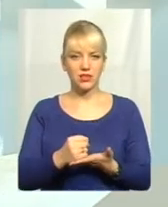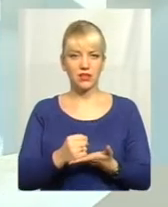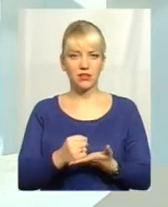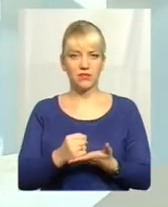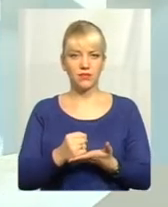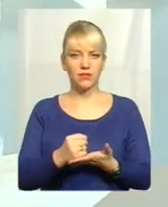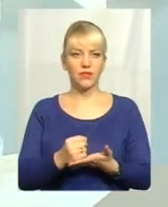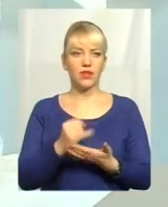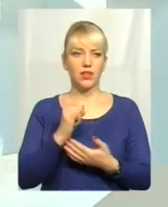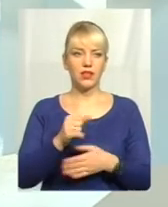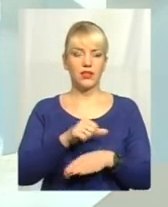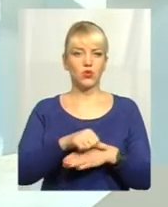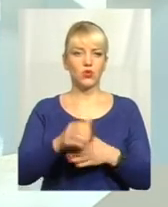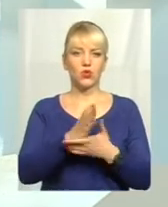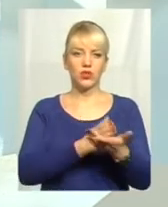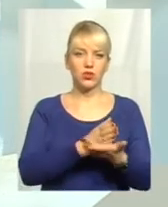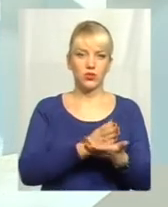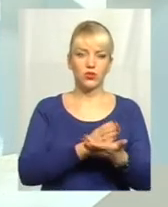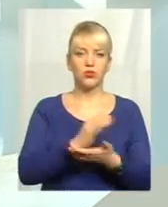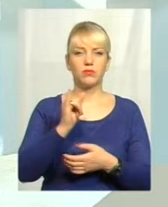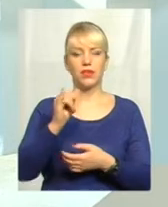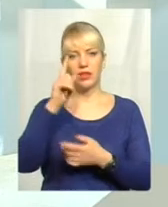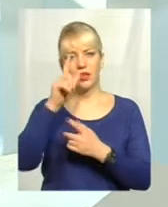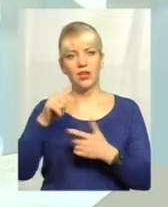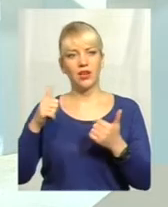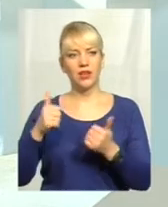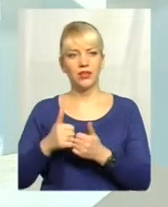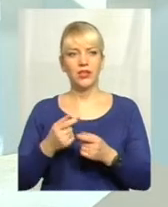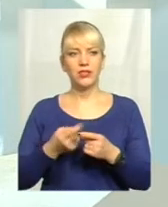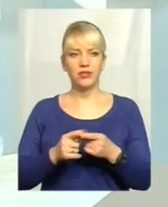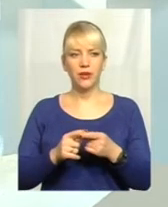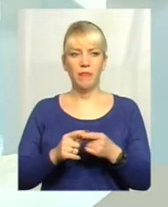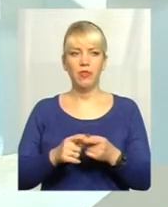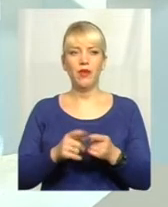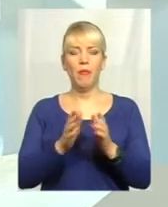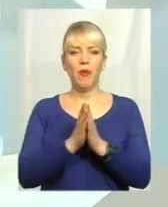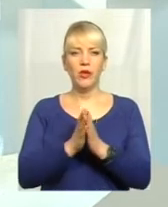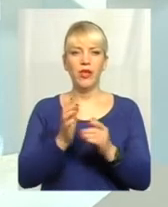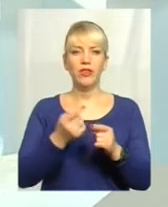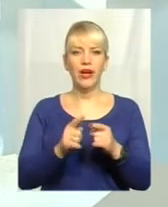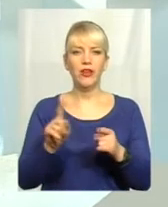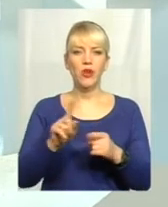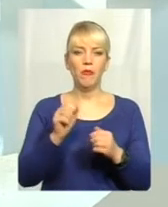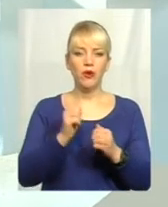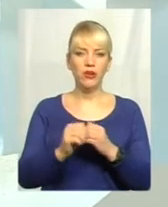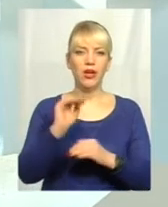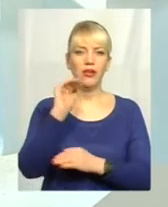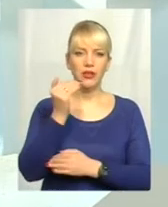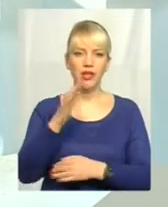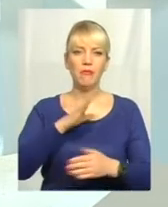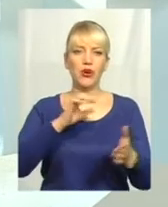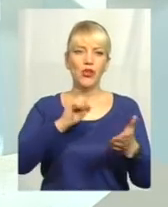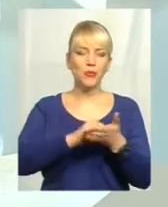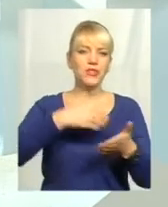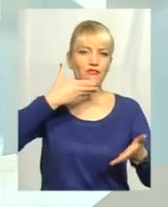принципі, як і прикордонна служба, так і країни, ці країни просять те, щоб кожна дитина була документована